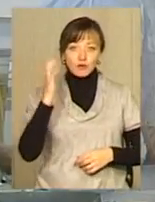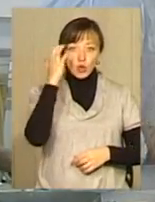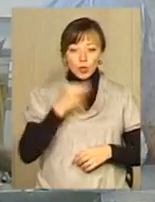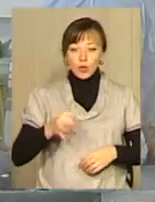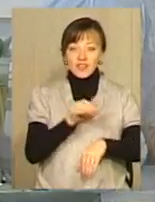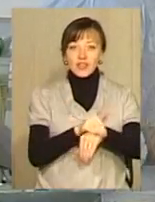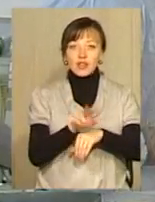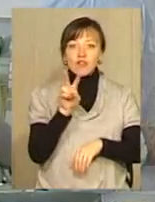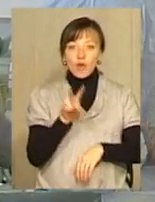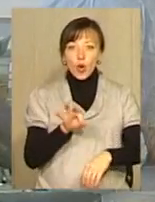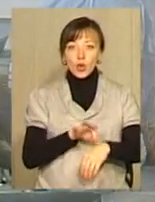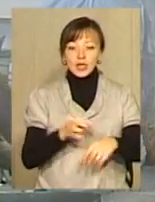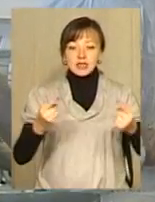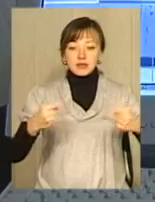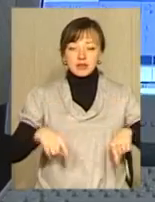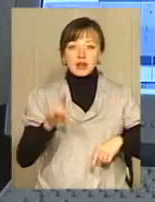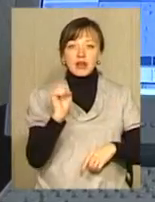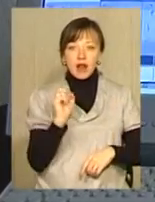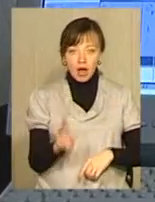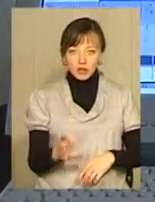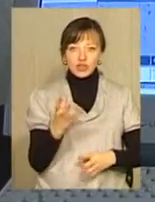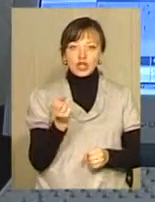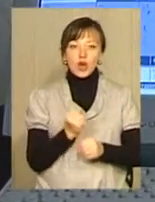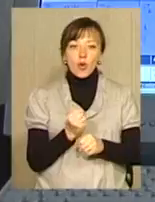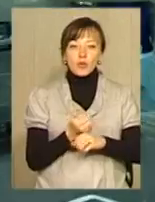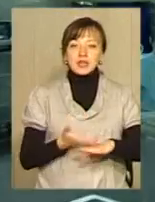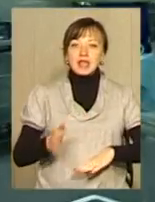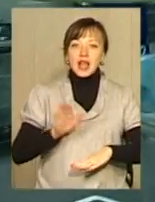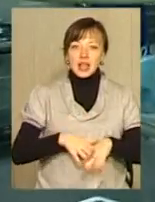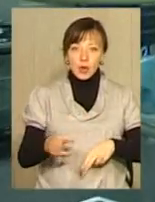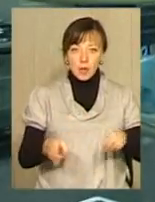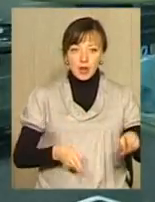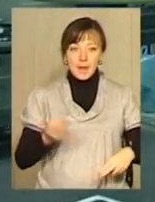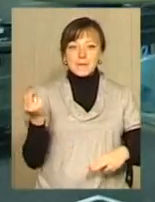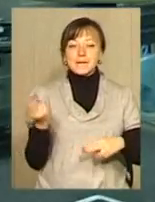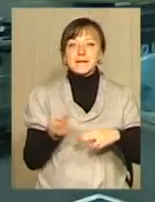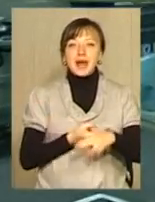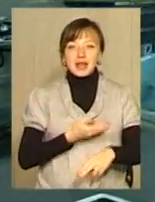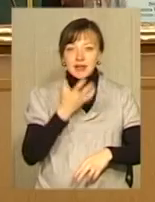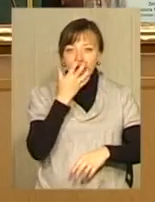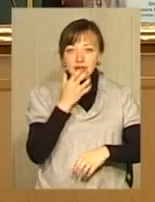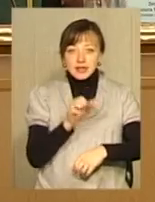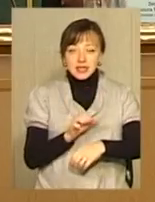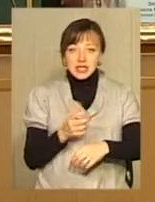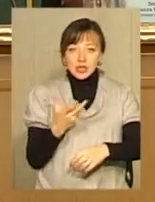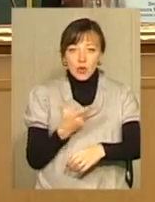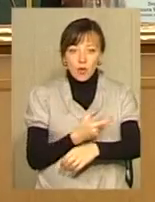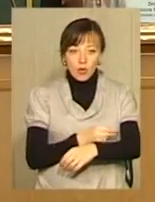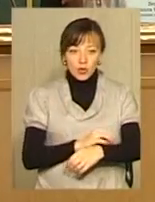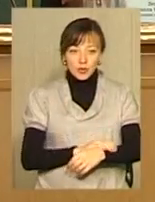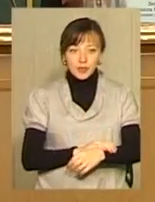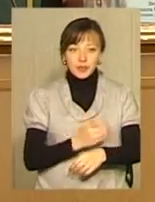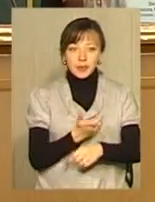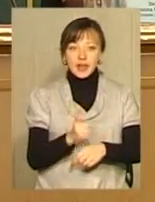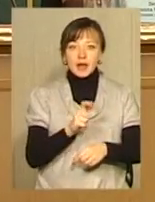виявили двох людей із запущеним раком. При цьому там ще й роблять складні операції без штатного анестезіолога. Найбільше насищеність